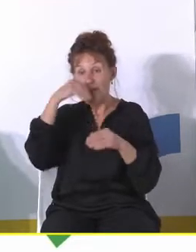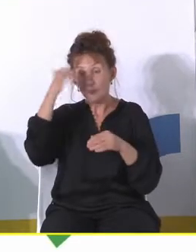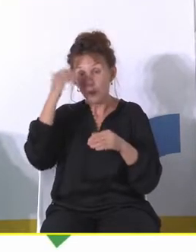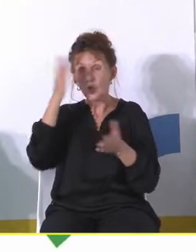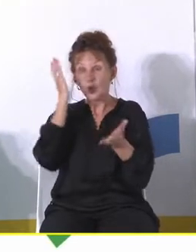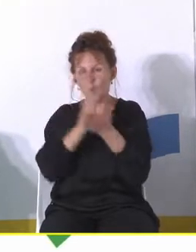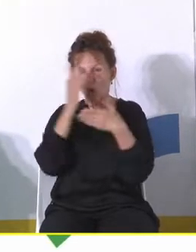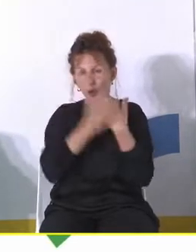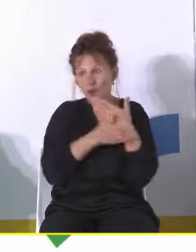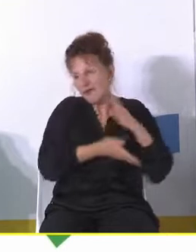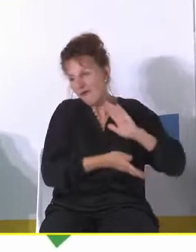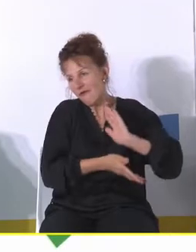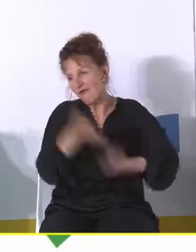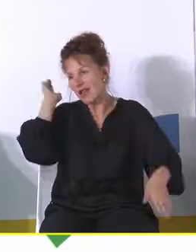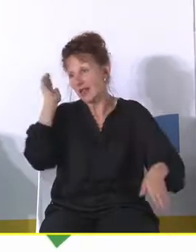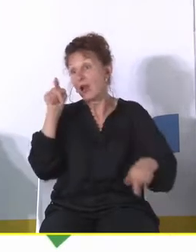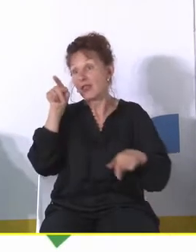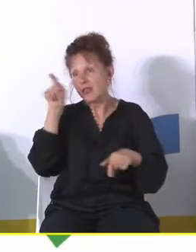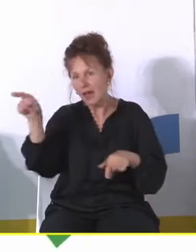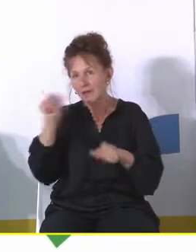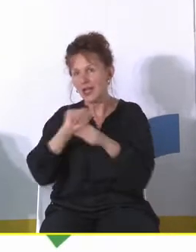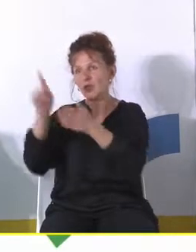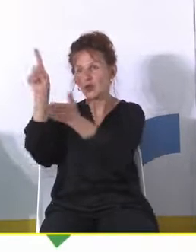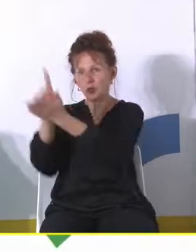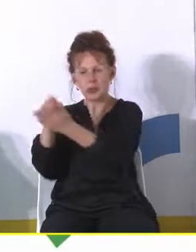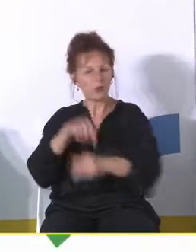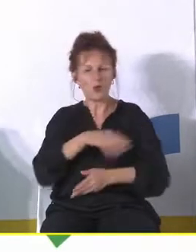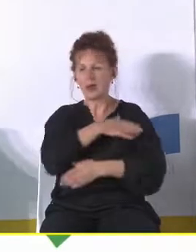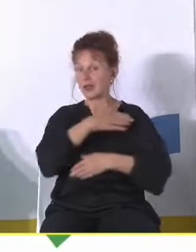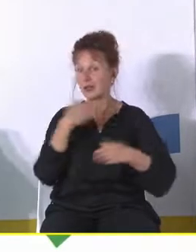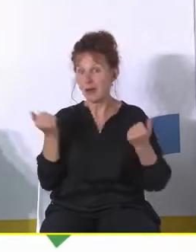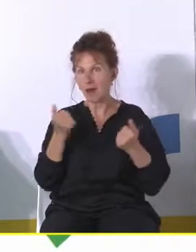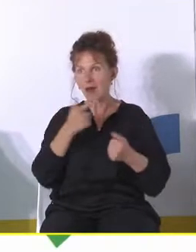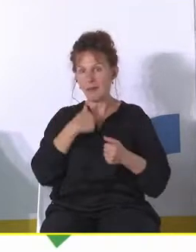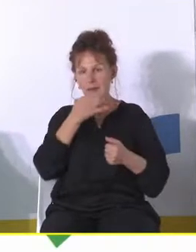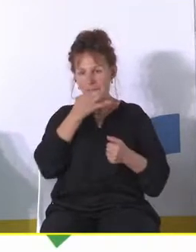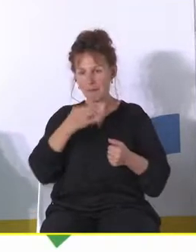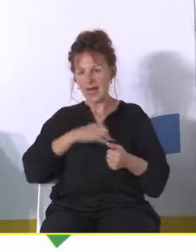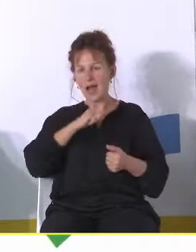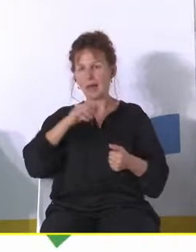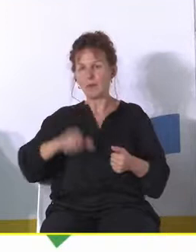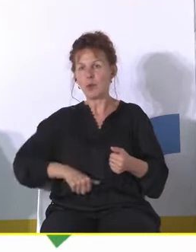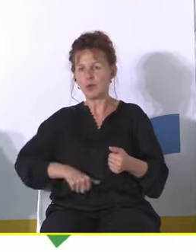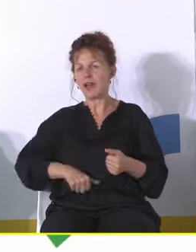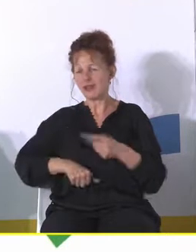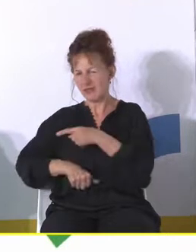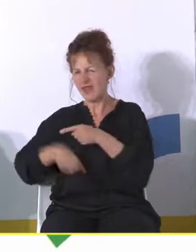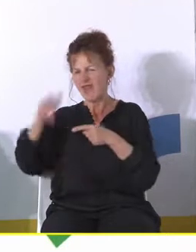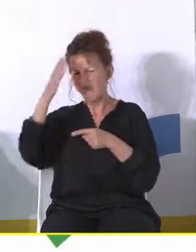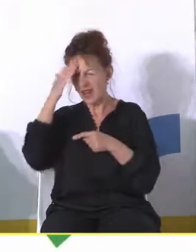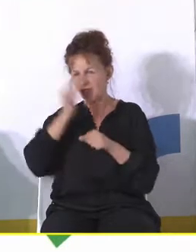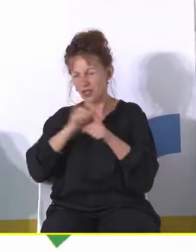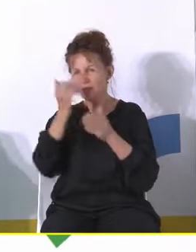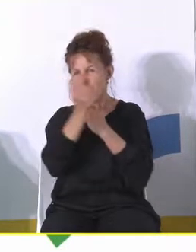miejscu, wyjeżdżaj, bo tam tylko jest sukces. No i my mówimy to burmistrzowi. Wie pan, że tam w pana szkole jest taki